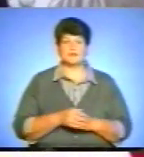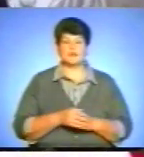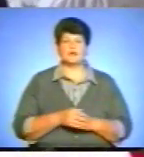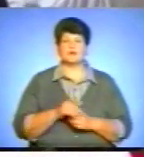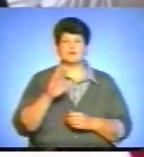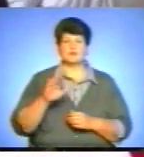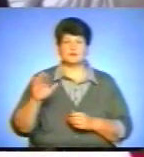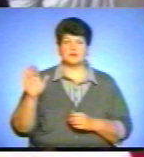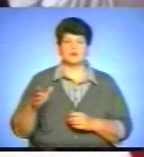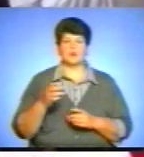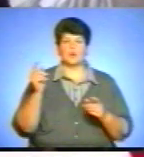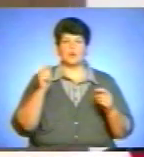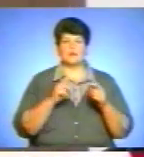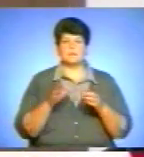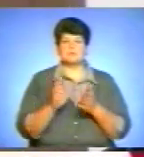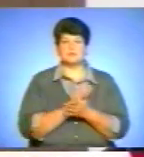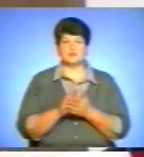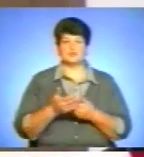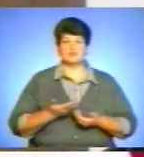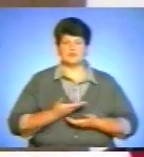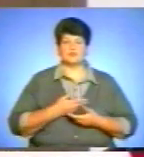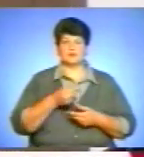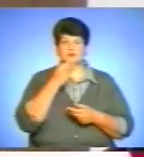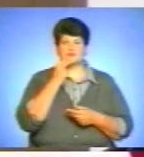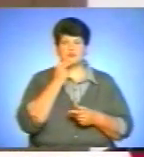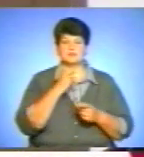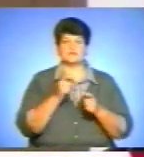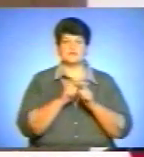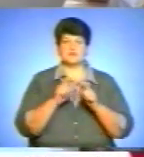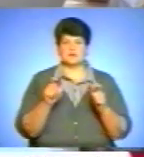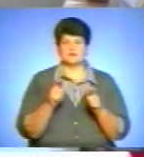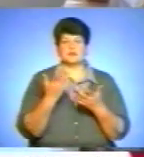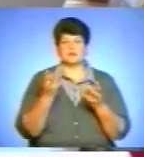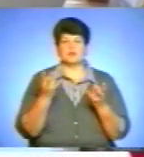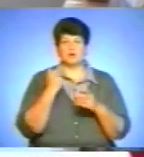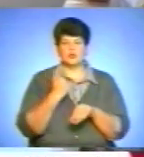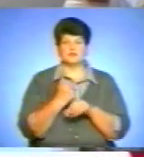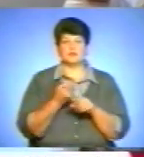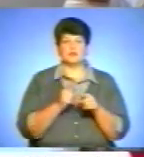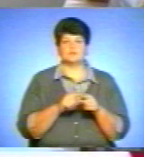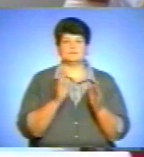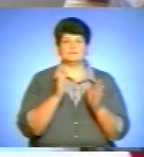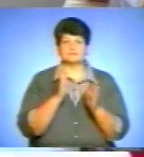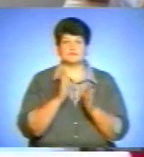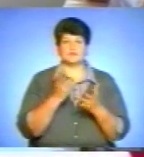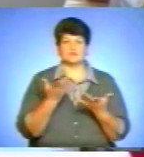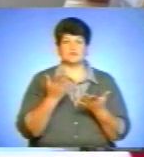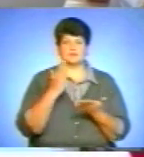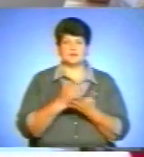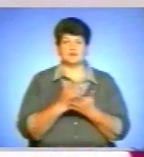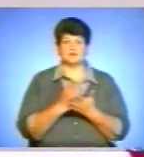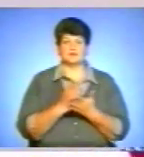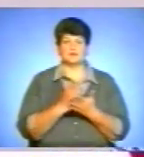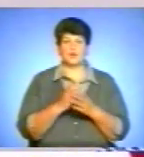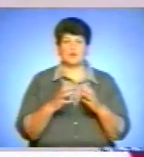колегів безкоштовно проживають та харчуються у закладі. Та, мабуть, головне тут атмосфера, що панує і у вчительському, і в учнівському колективах.